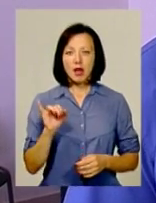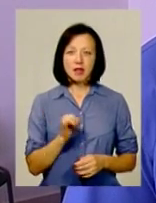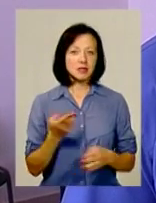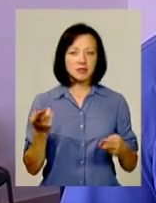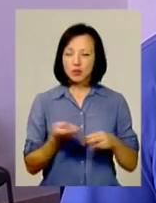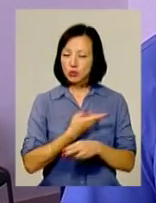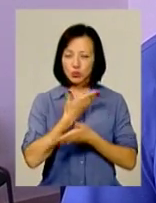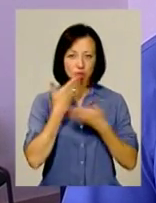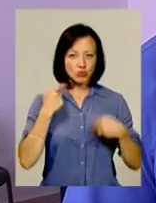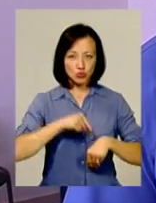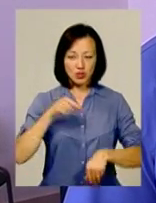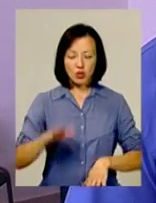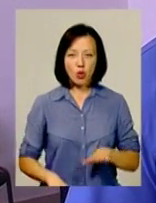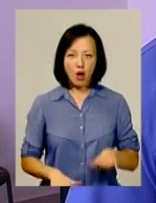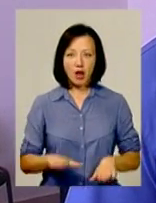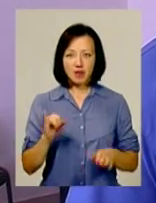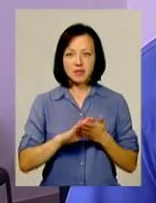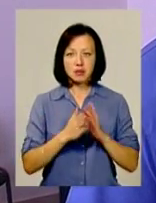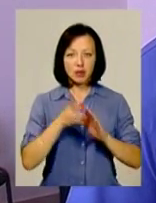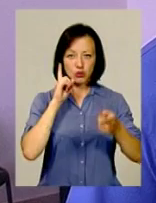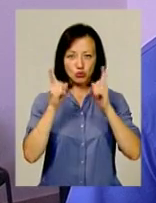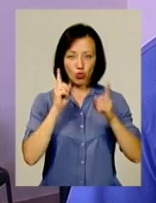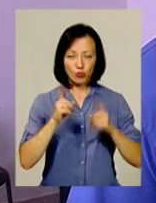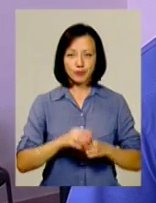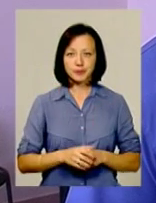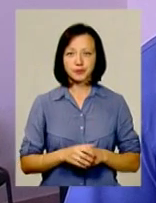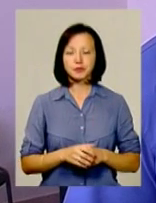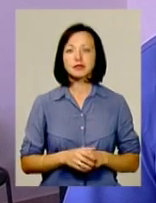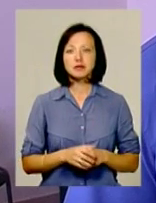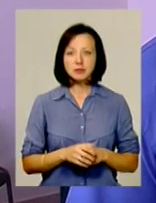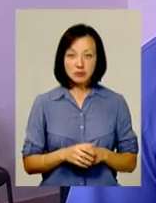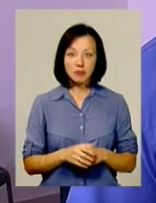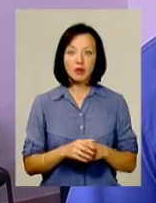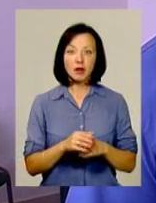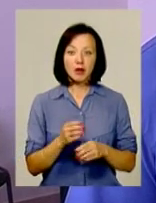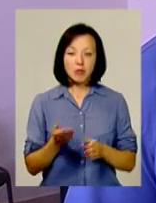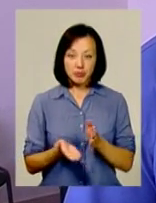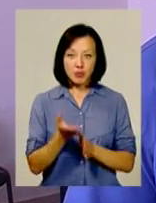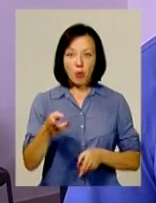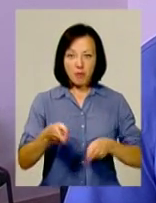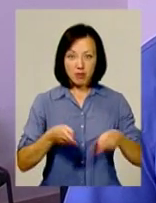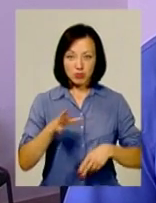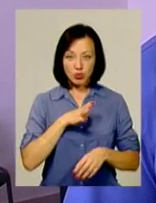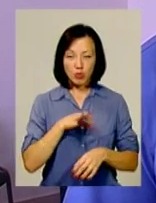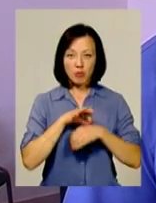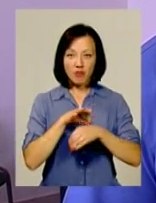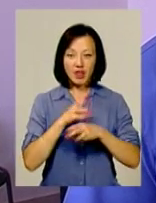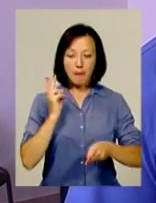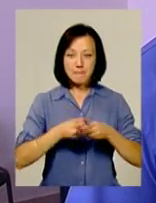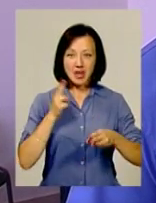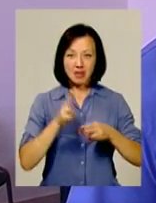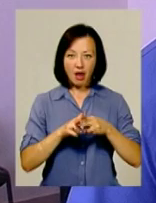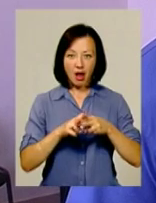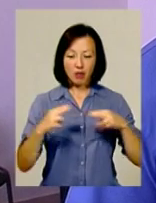відсутністю чутливості на нижніх кінціках, ну і в стані шоку. Стабілізований, піднятий в операційну, проведена металла,